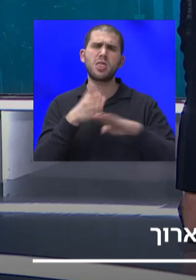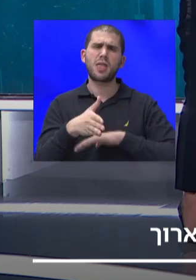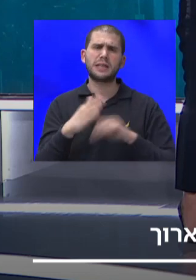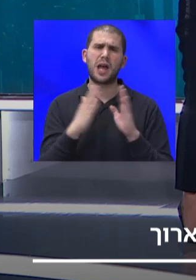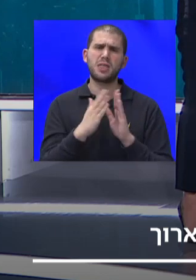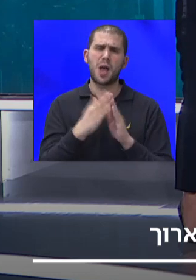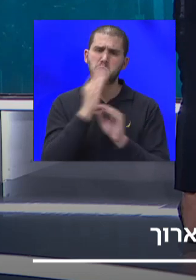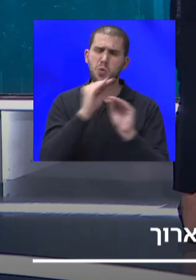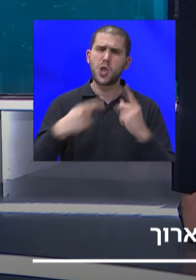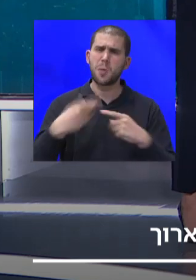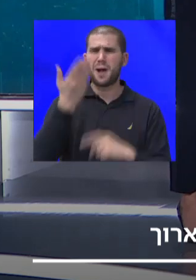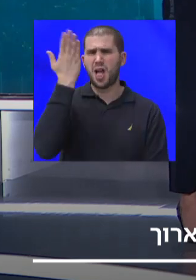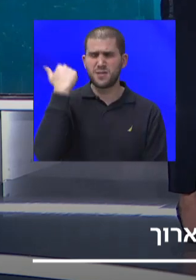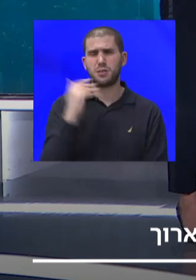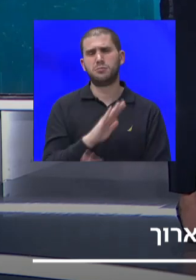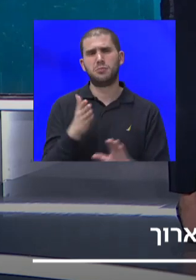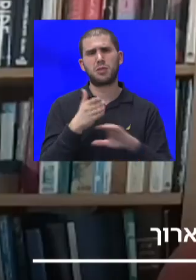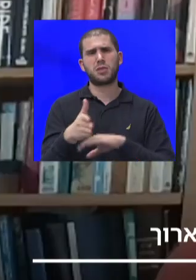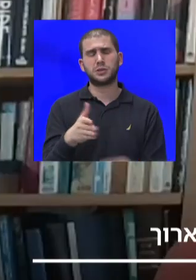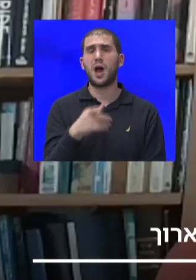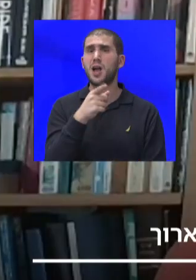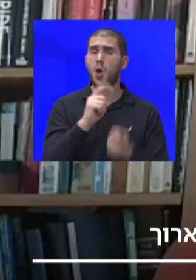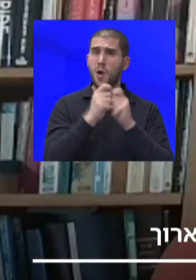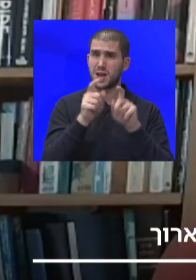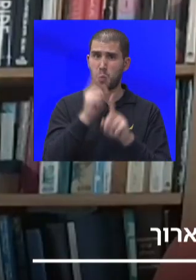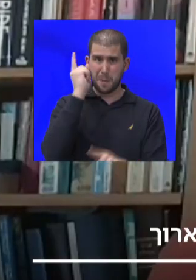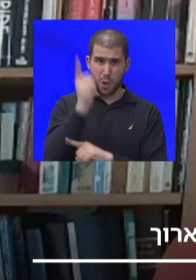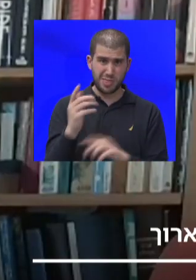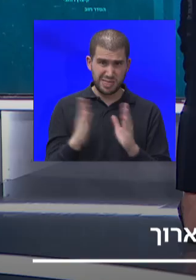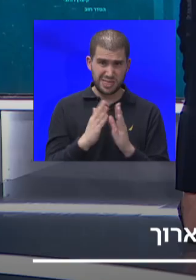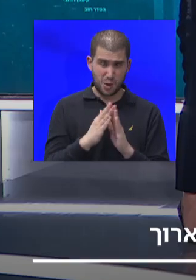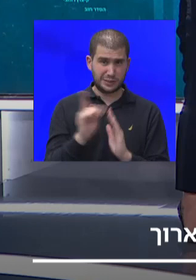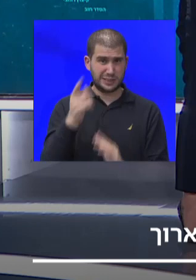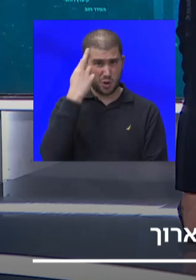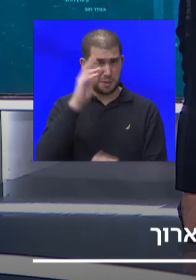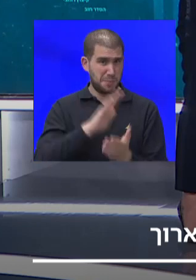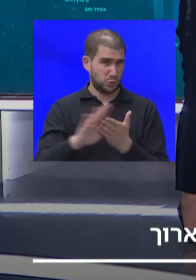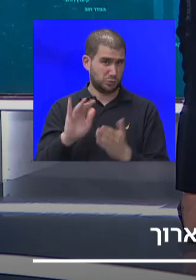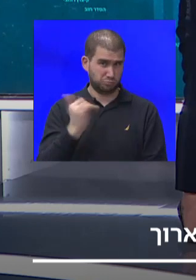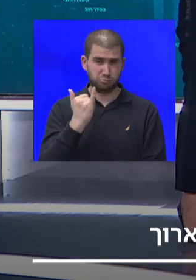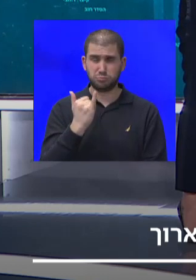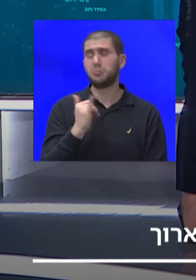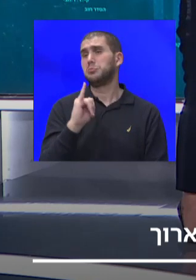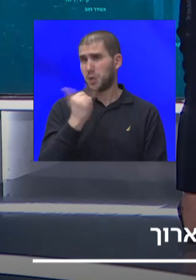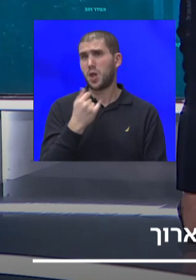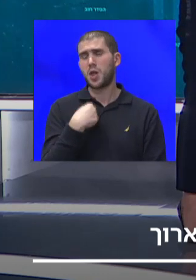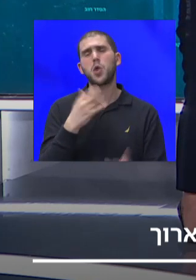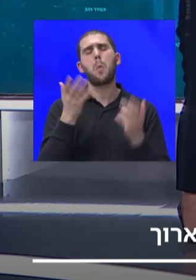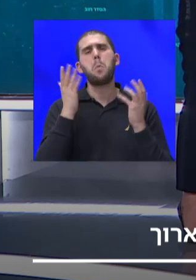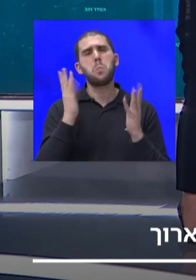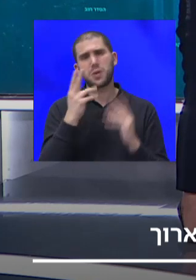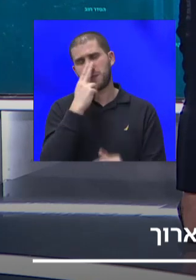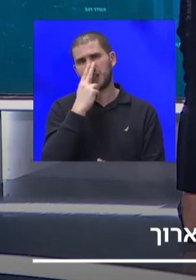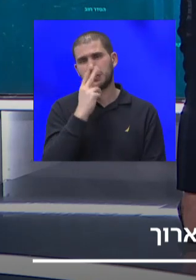ויאללה נכנס. אתה בעצם הופך למלון דירות, נכון? זה הכי פשוט שיש. אנחנו נורא נורא מנסים שלא להפוך את זה לככה